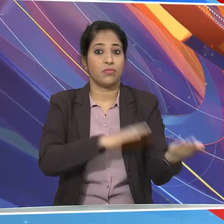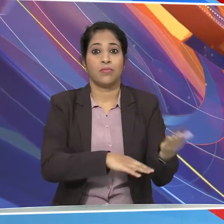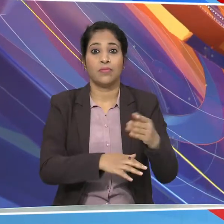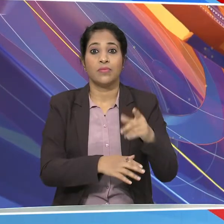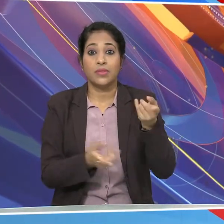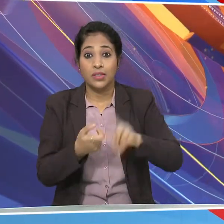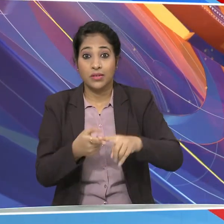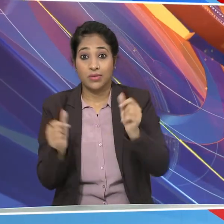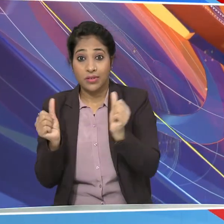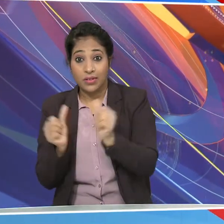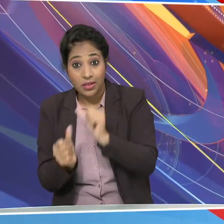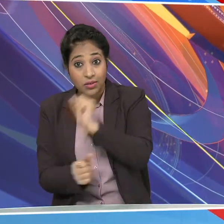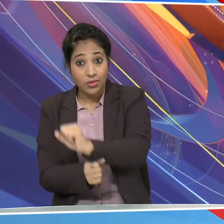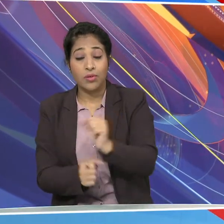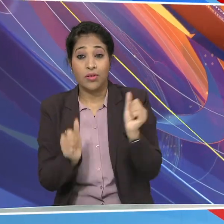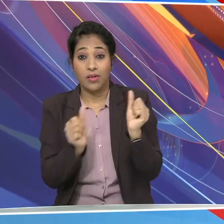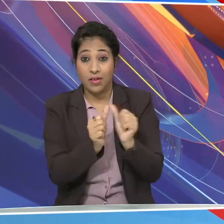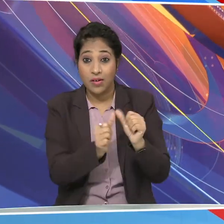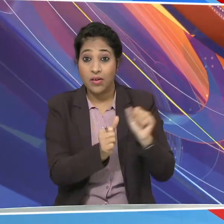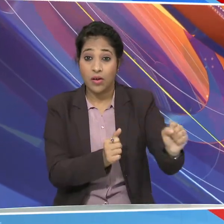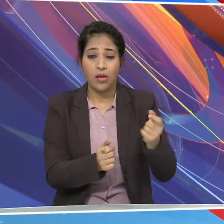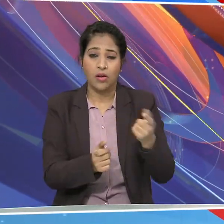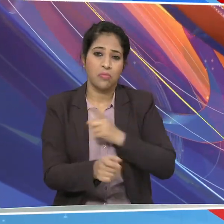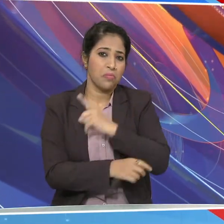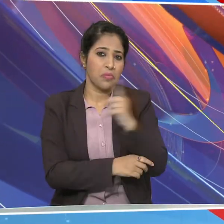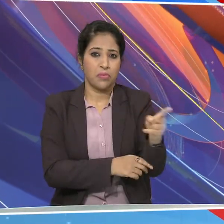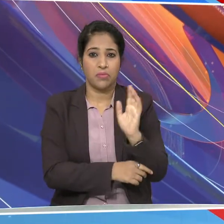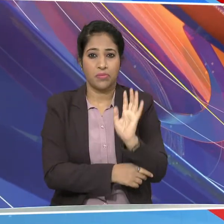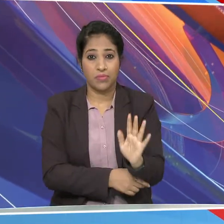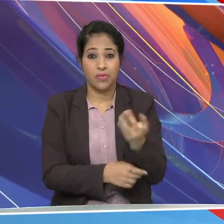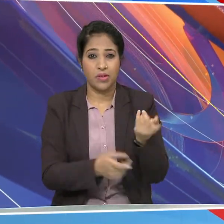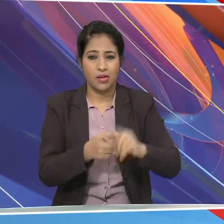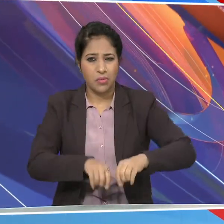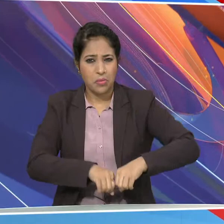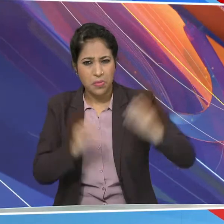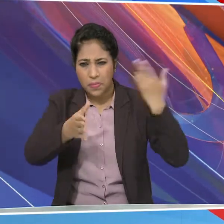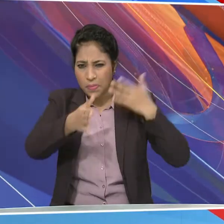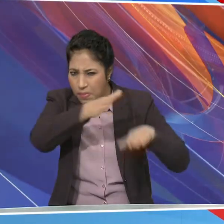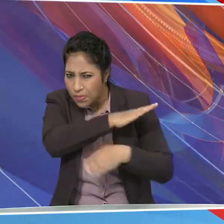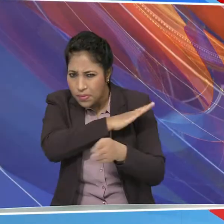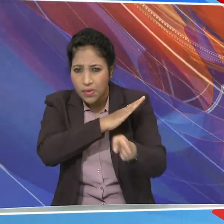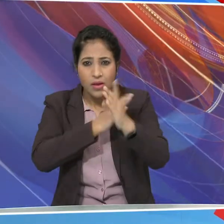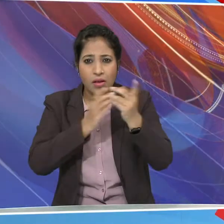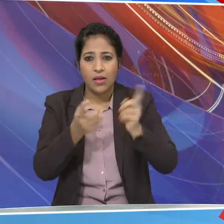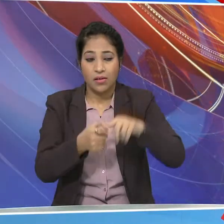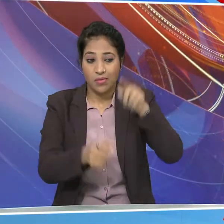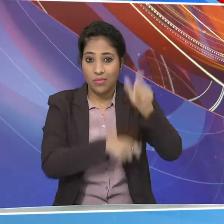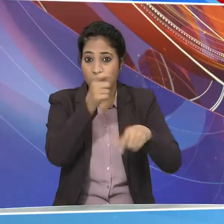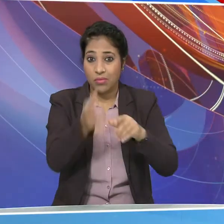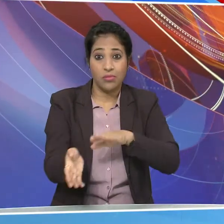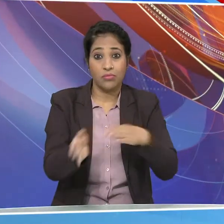लेकर आजरबेजान ने अर्मेनिया पर आरोप लगाया था बारूदी सुरंगों के विस्पोर्ट में मारे गए सभी लोग